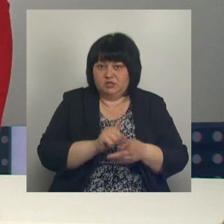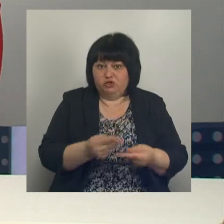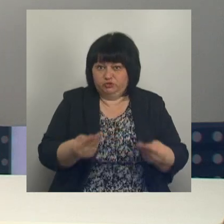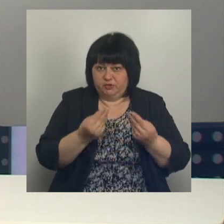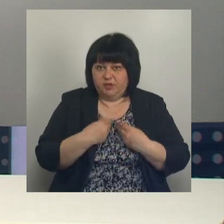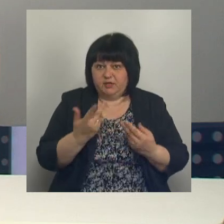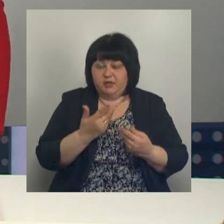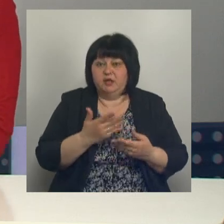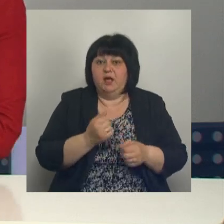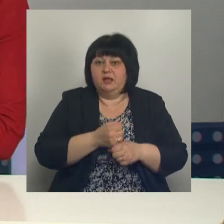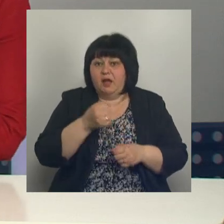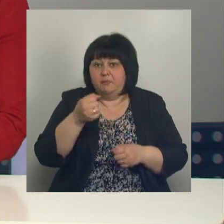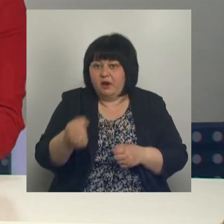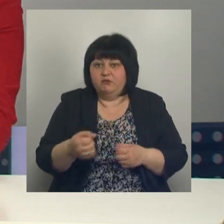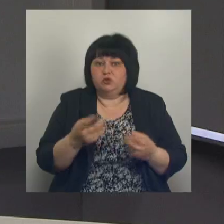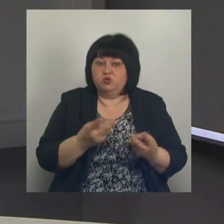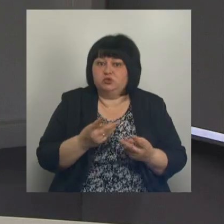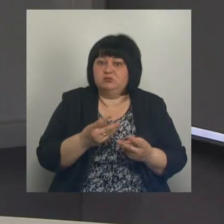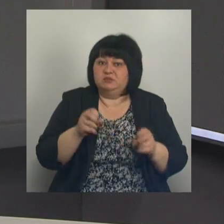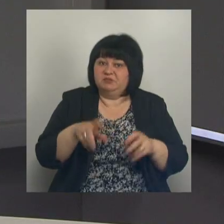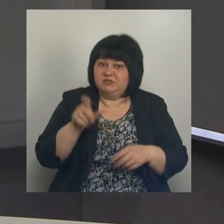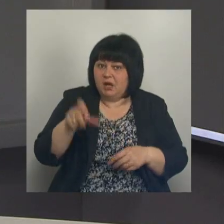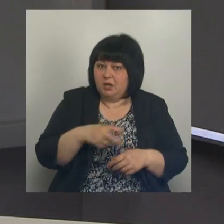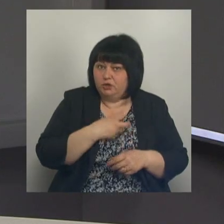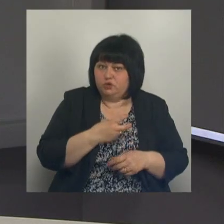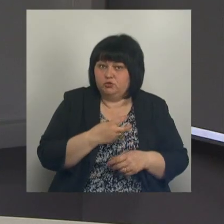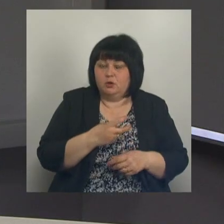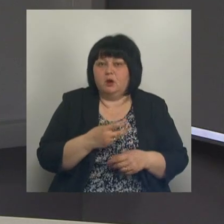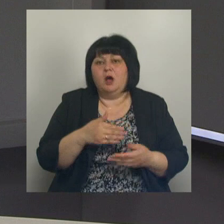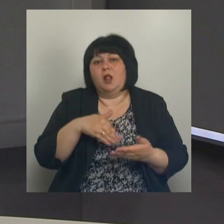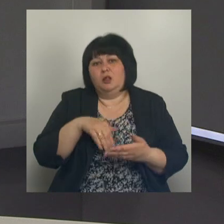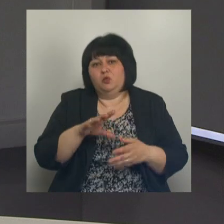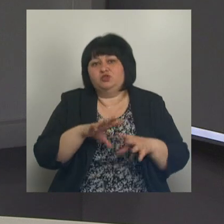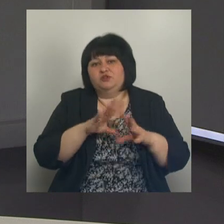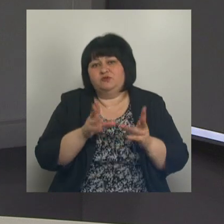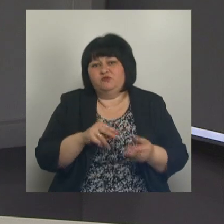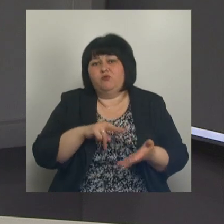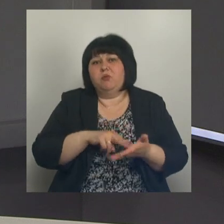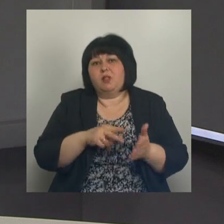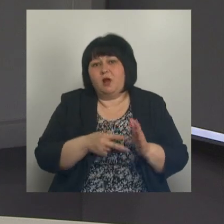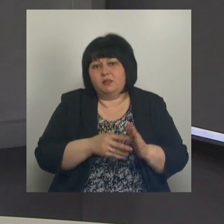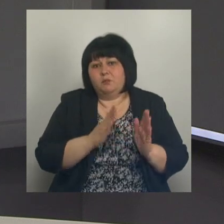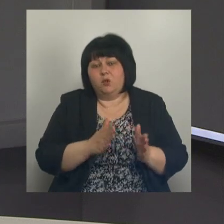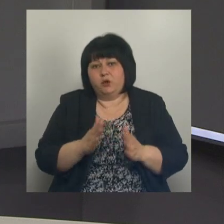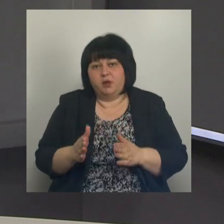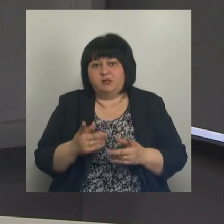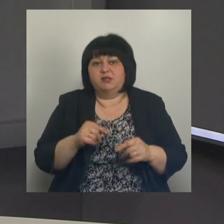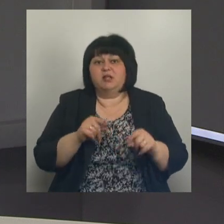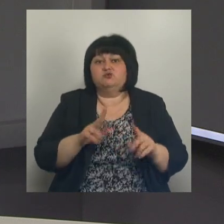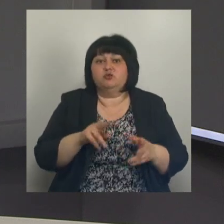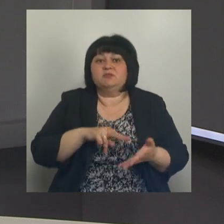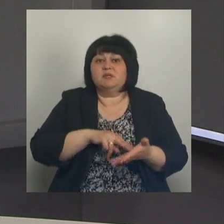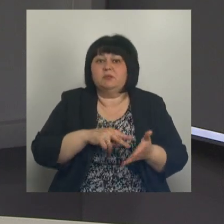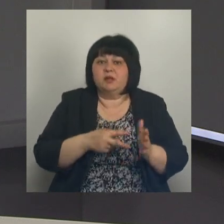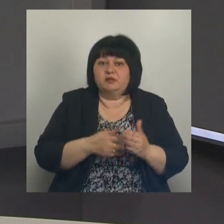направить к нужному специалисту и какие-то процедуры назначить? Конечно, лучше все это делать в плановом порядке. Для того, чтобы запланировать